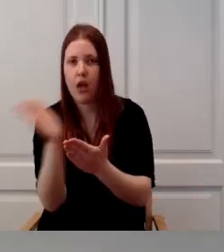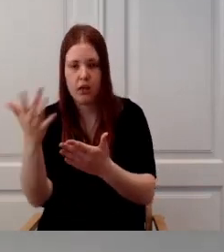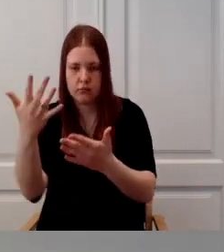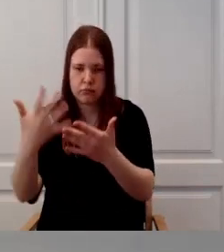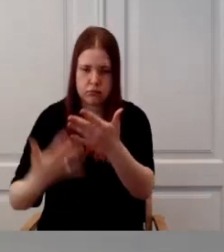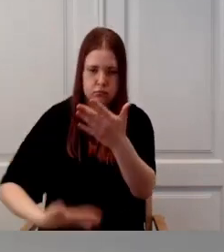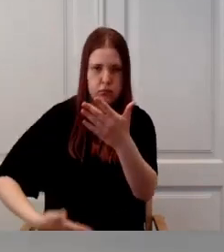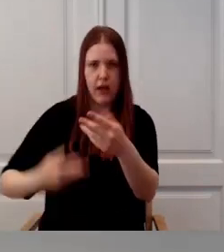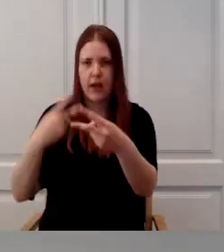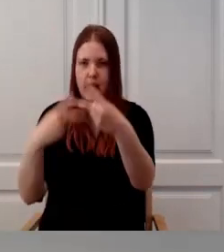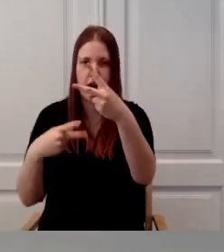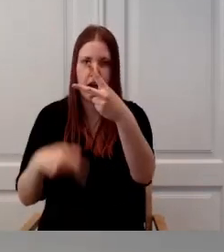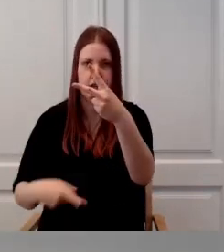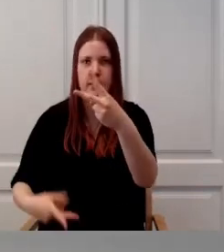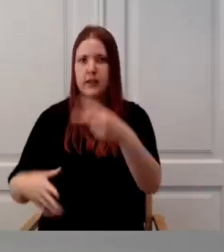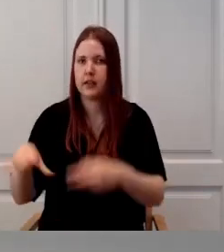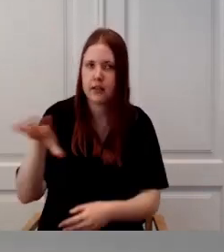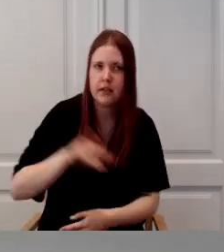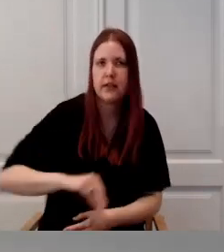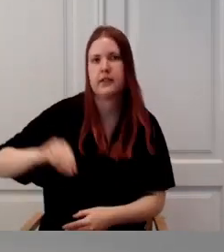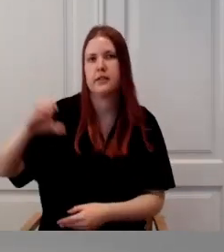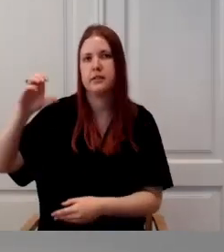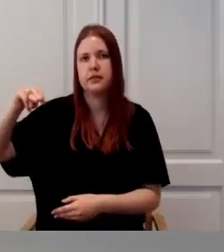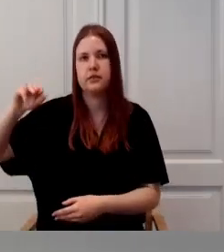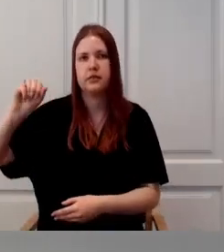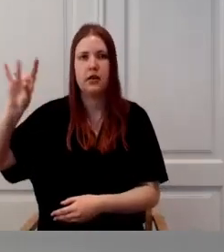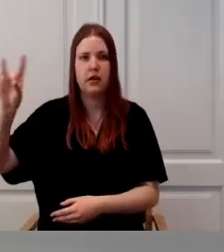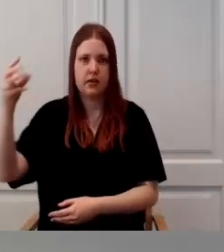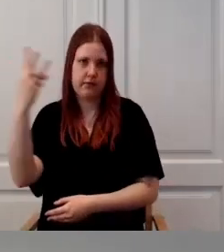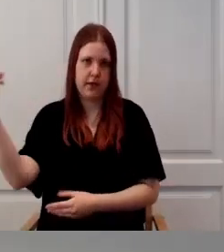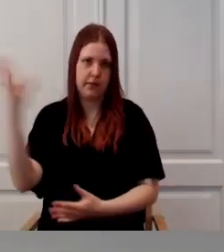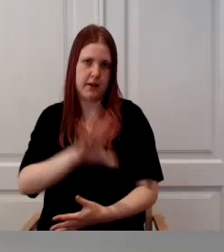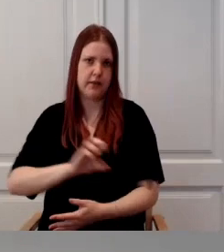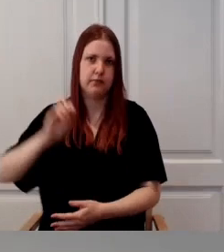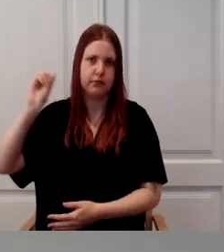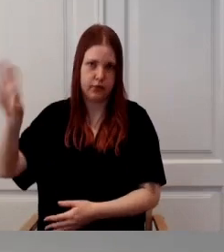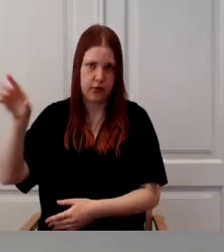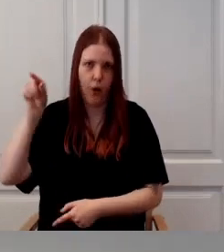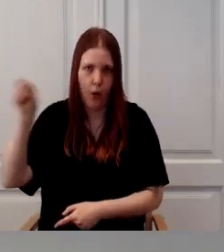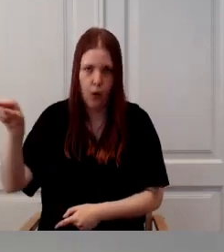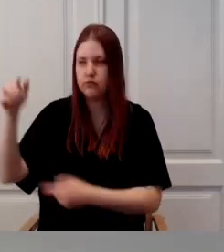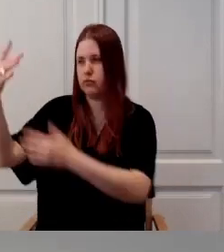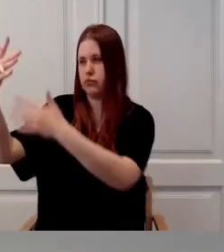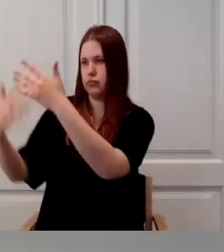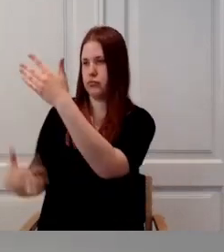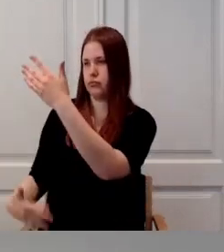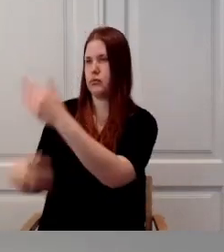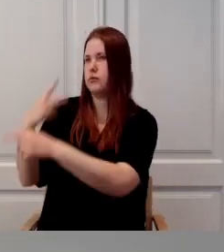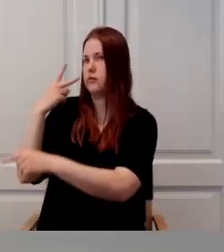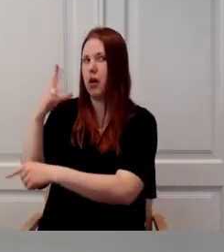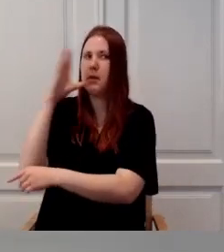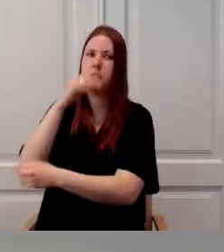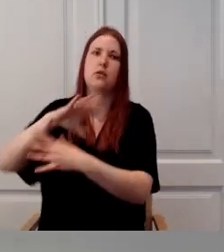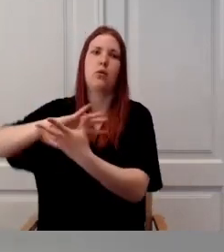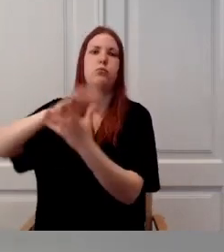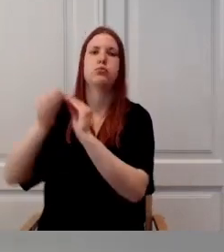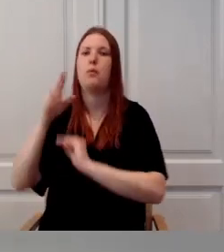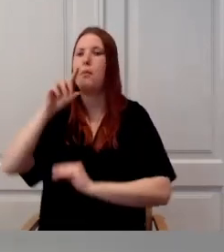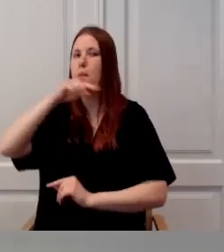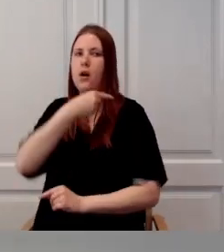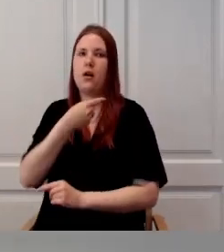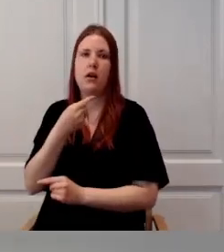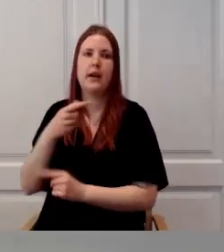Et kõik kõigi tuuakse välja see üleüldine raskusaaste, siis seal oleme loetud nendes funksioonides, kus see kõrvale kalle on vähemalt keskule.